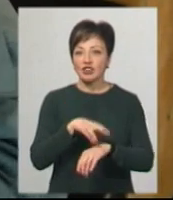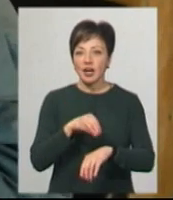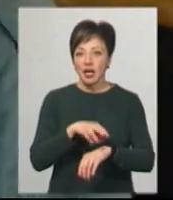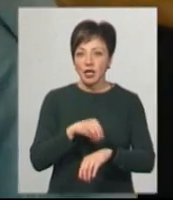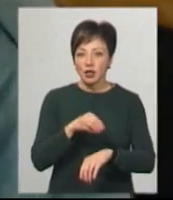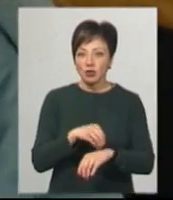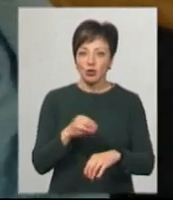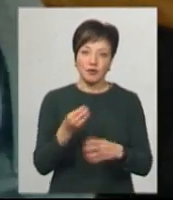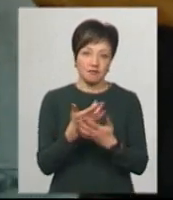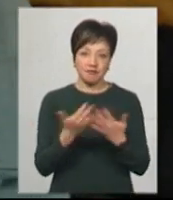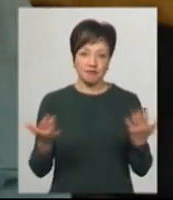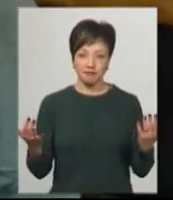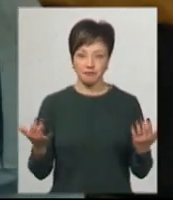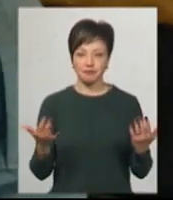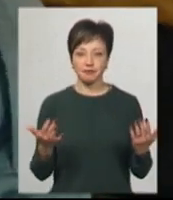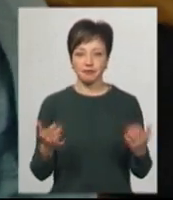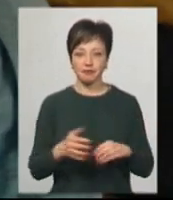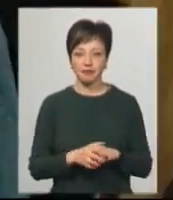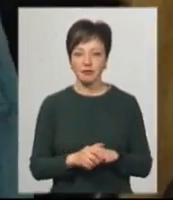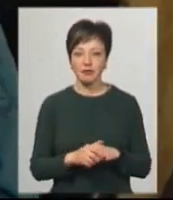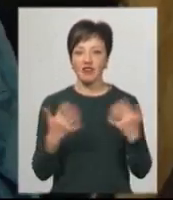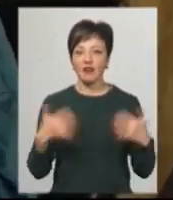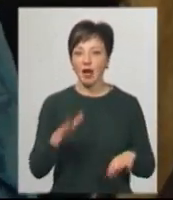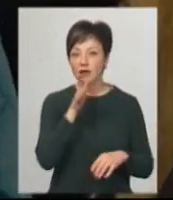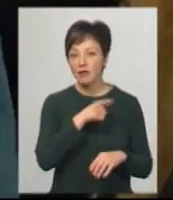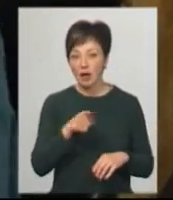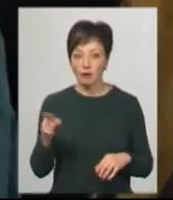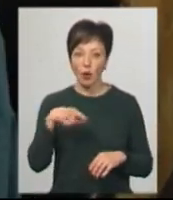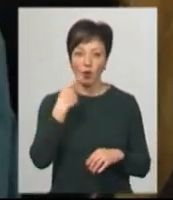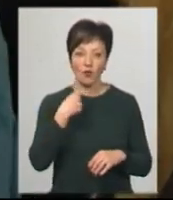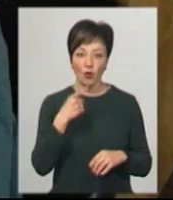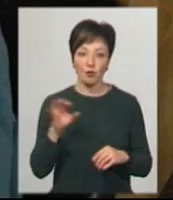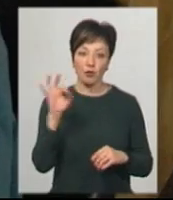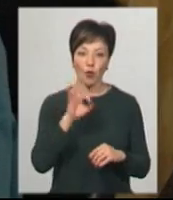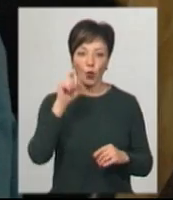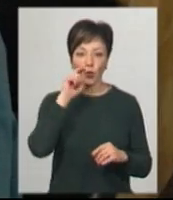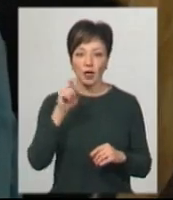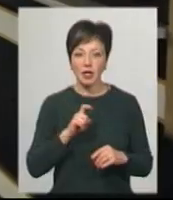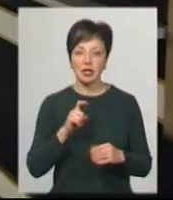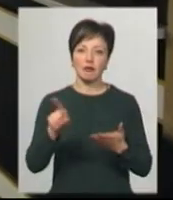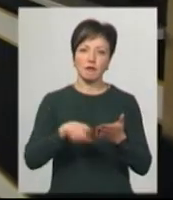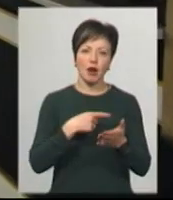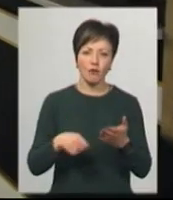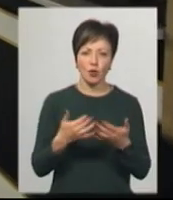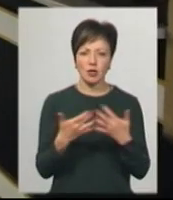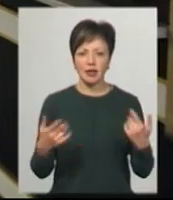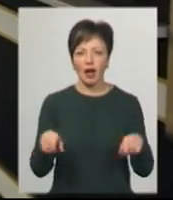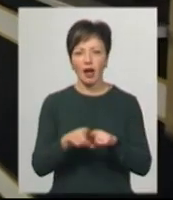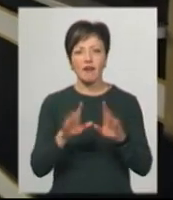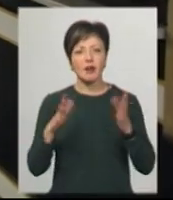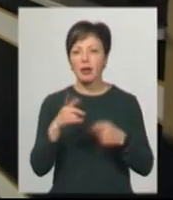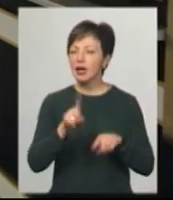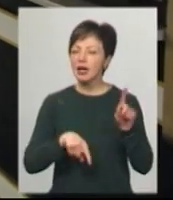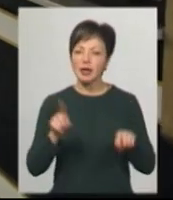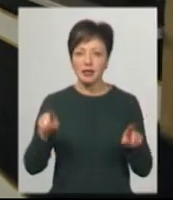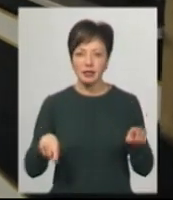Україну всек. Ти ходиш, тратиш своє час, а ми говоримо Україна в смартфоні. Такий випадок одиночний, каже